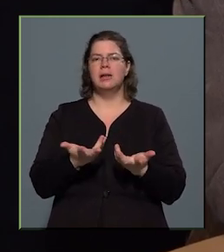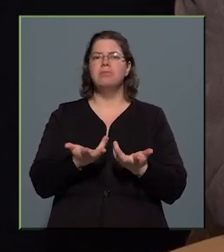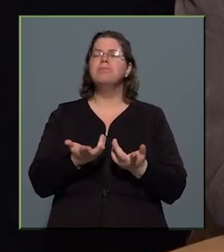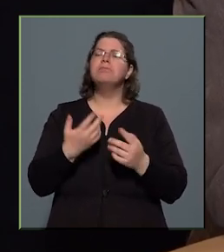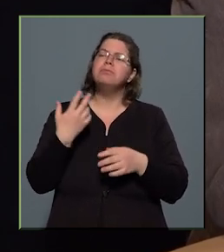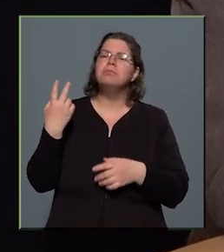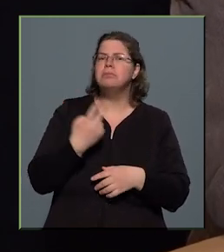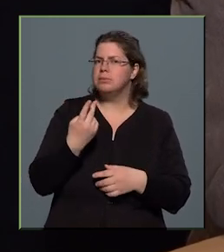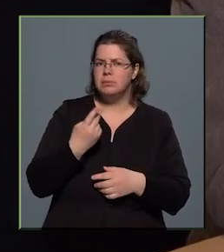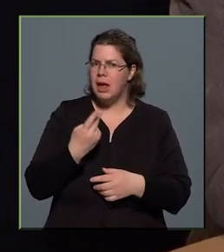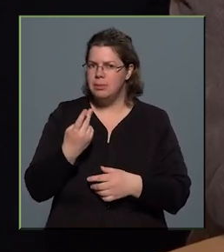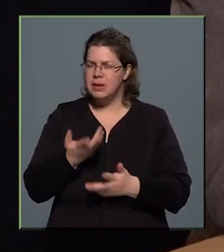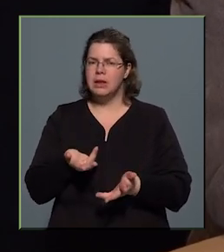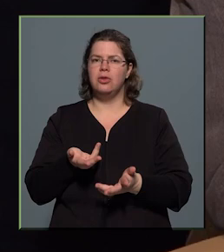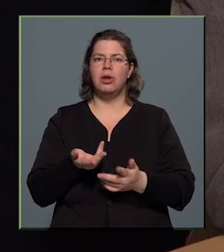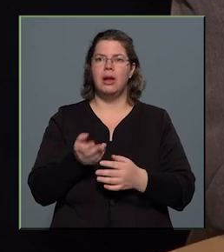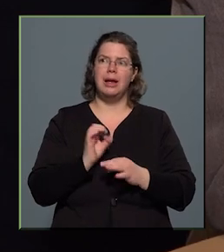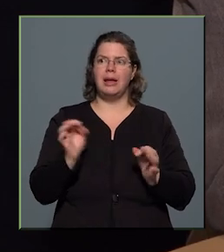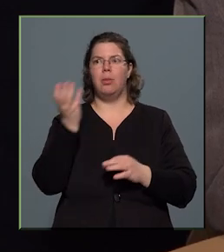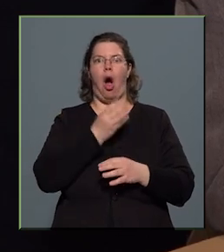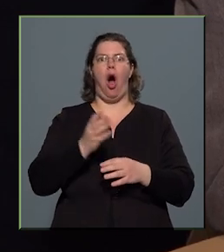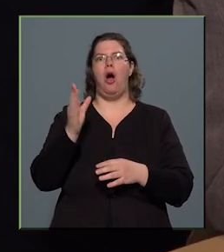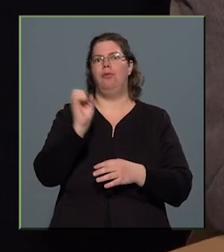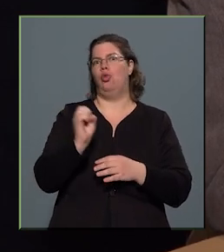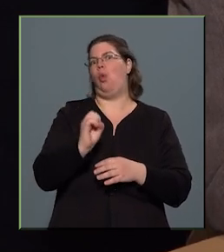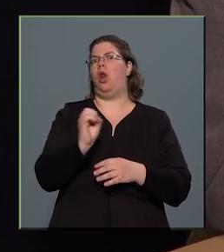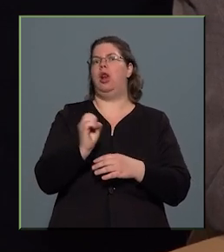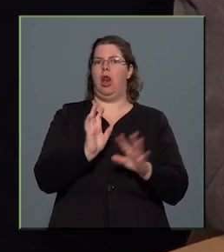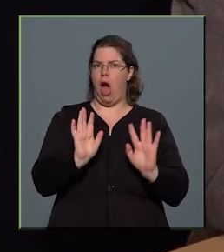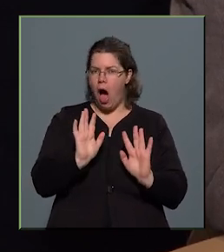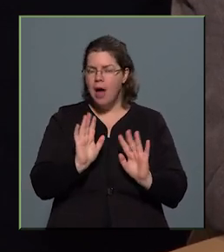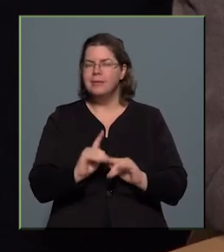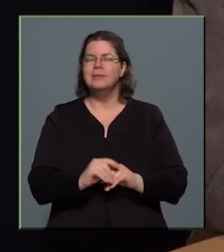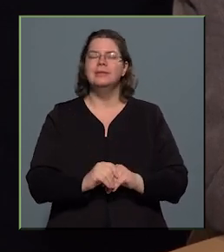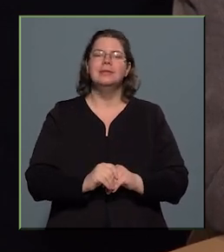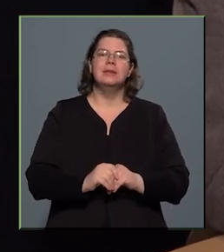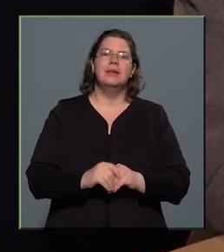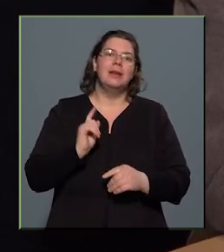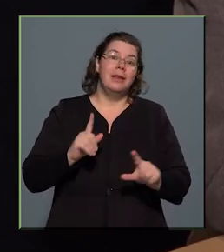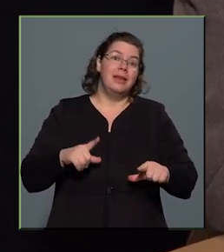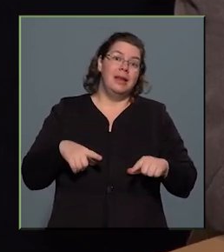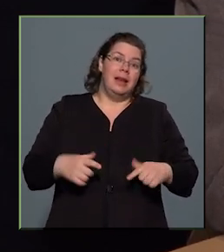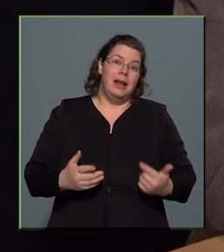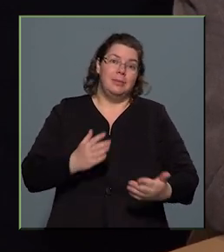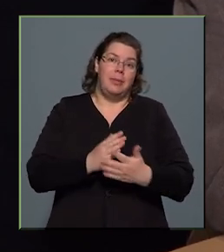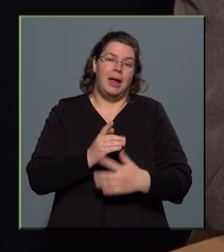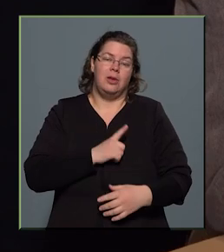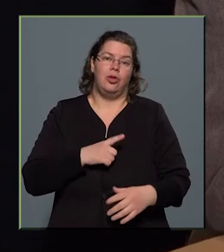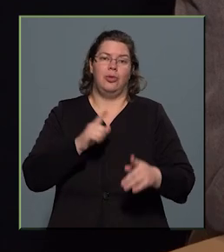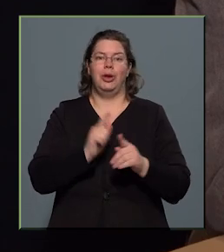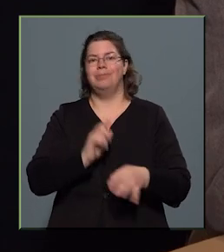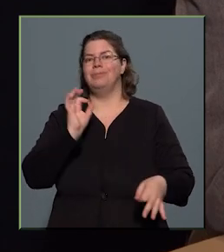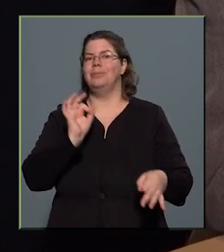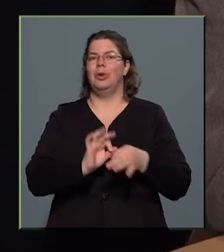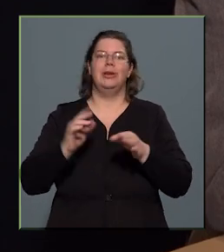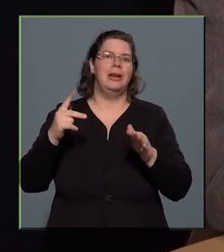természetesen a legjobb, hogyha nullában állapítjuk meg, de hát az élet az már csak olyan, hogy történnek